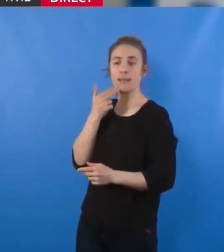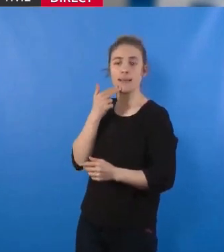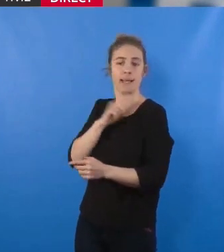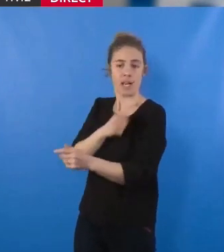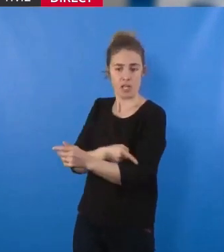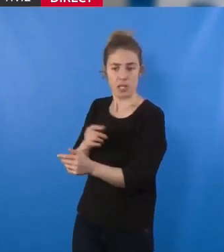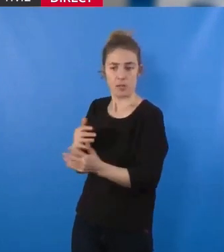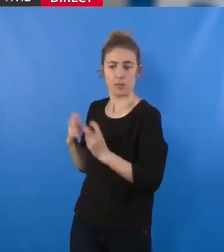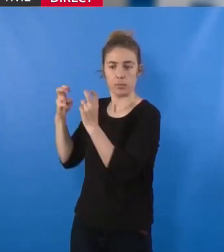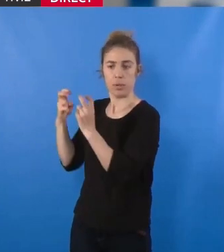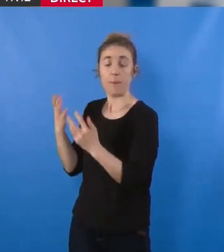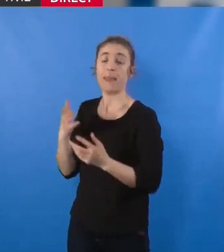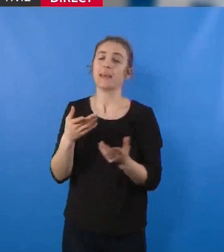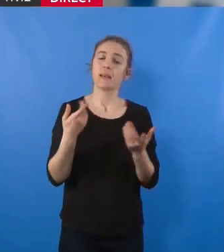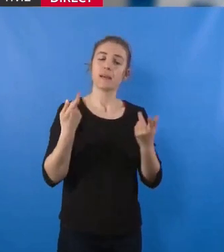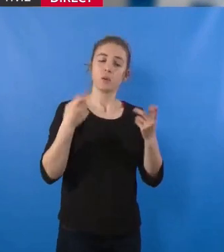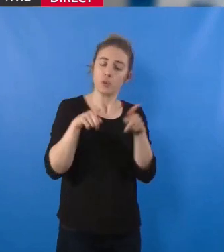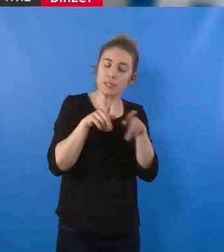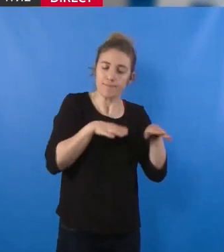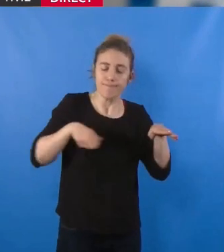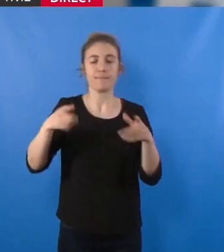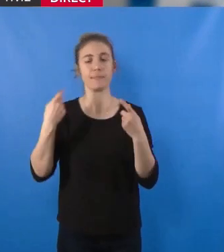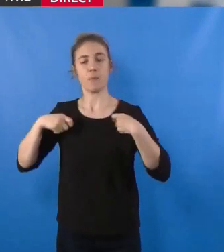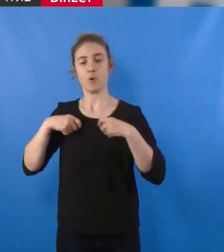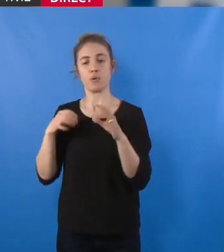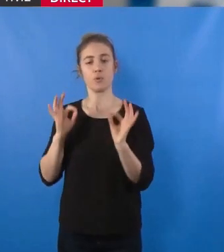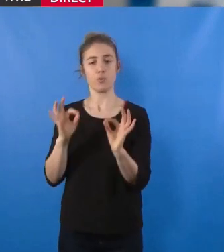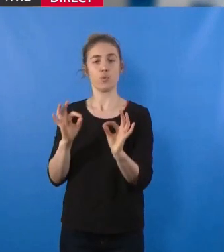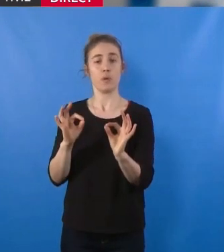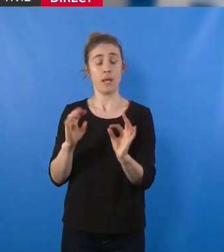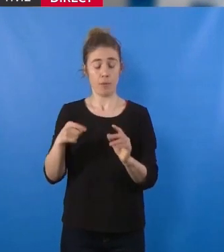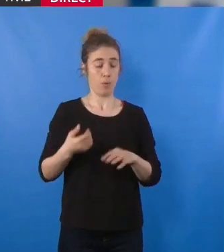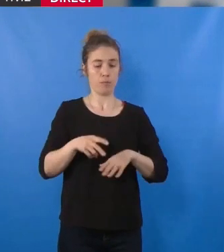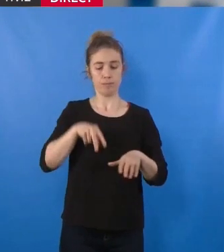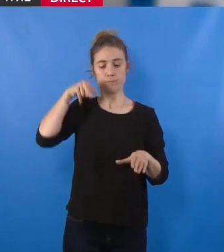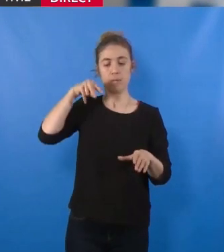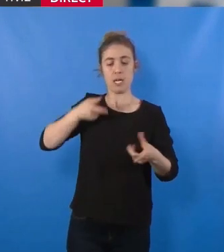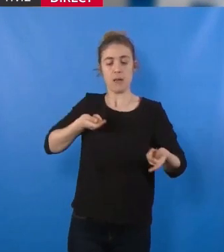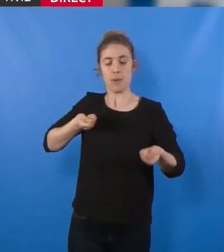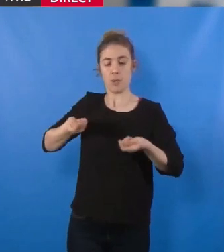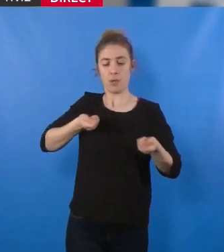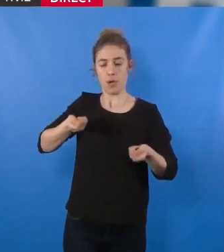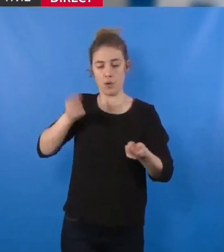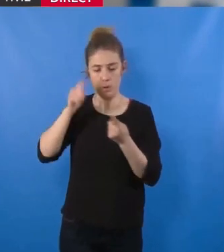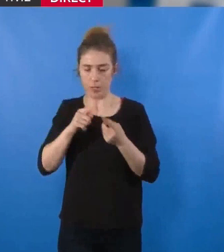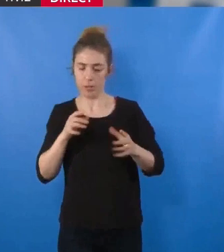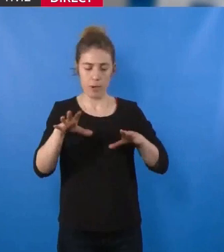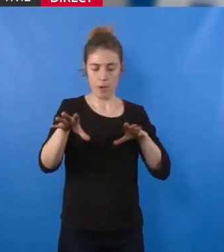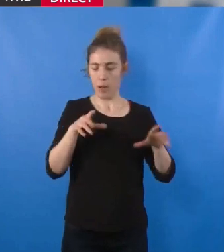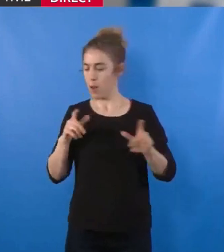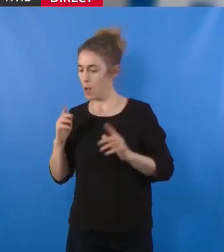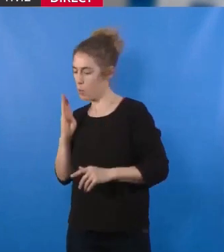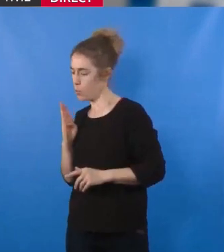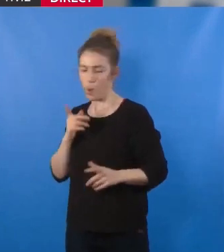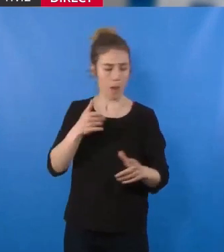agissant sur la sobriété énergétique, il faut être en mesure de les piloter, pour en disposer en fonction de nos besoins énergétiques et en